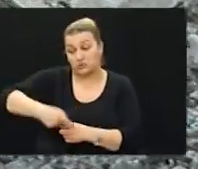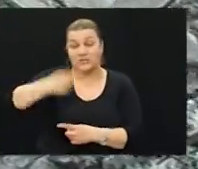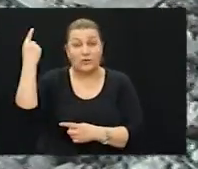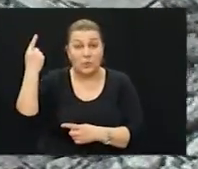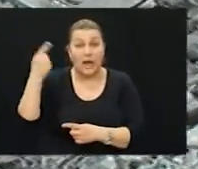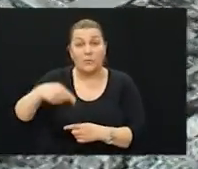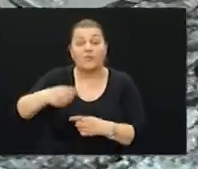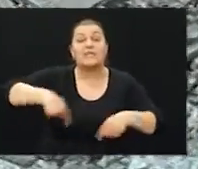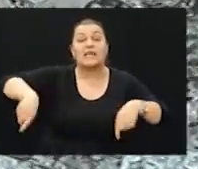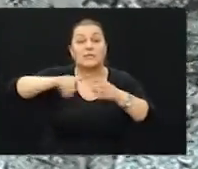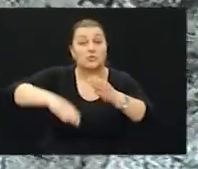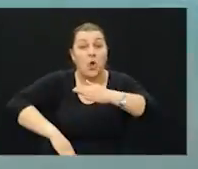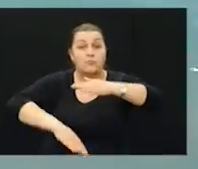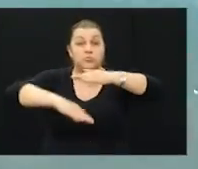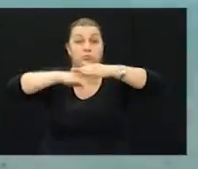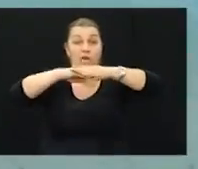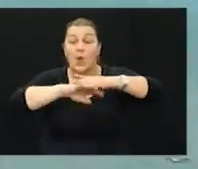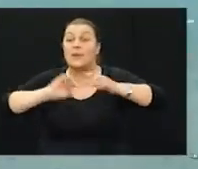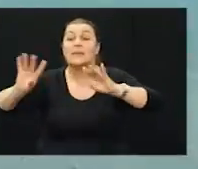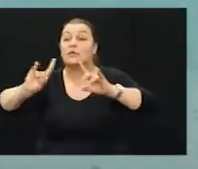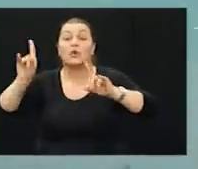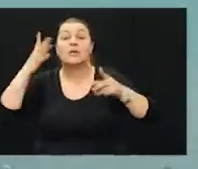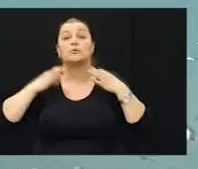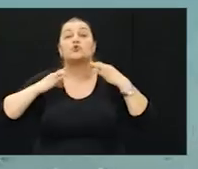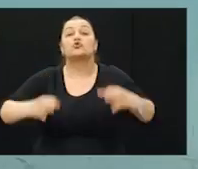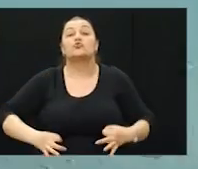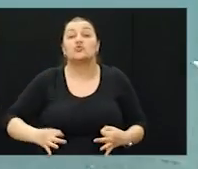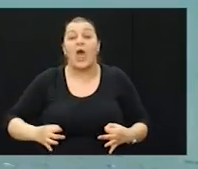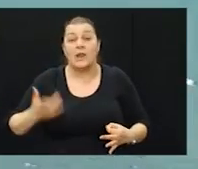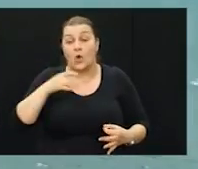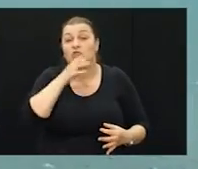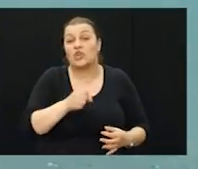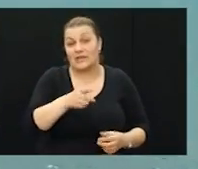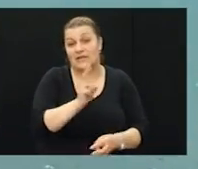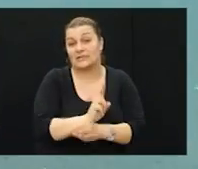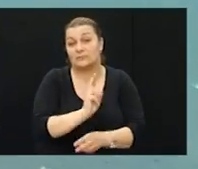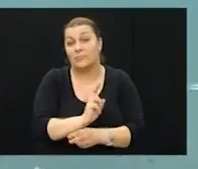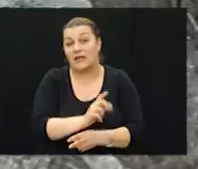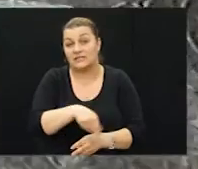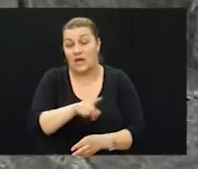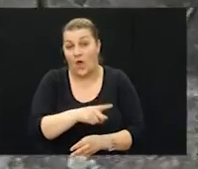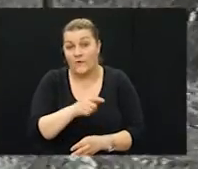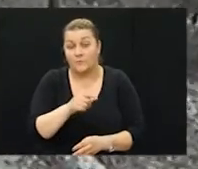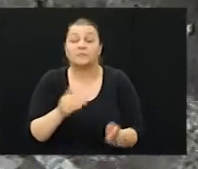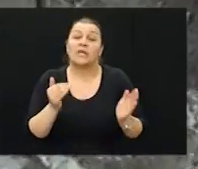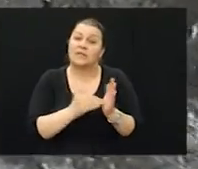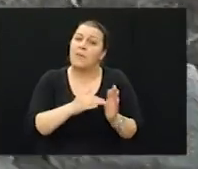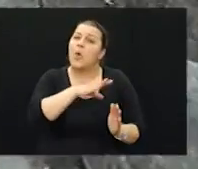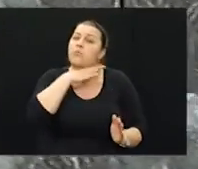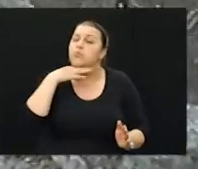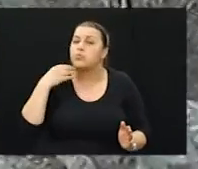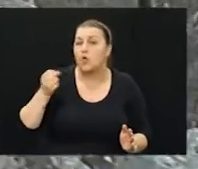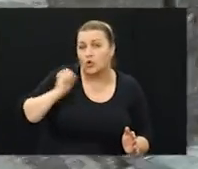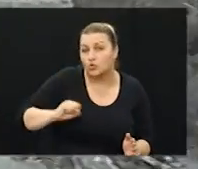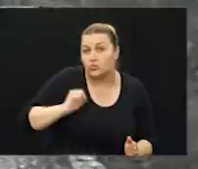jezero se punilo, nitko na njoj stručan nikada nije bio od strane četnika, neprijatelja i tako dalje. Prema tome trebalo je puno truda